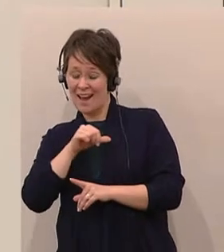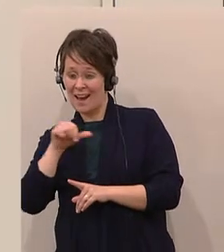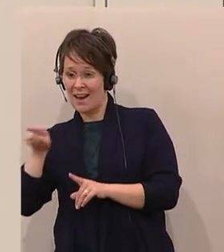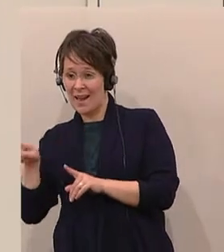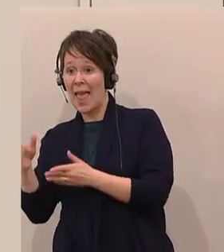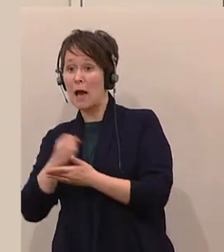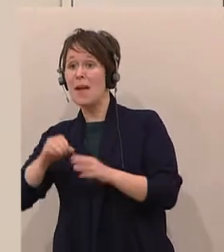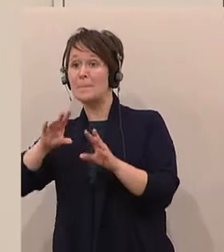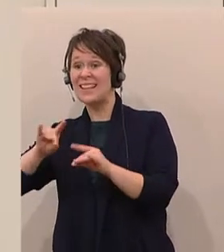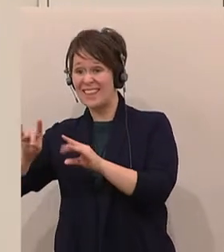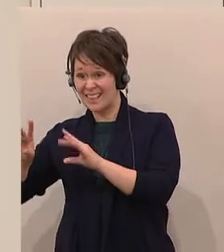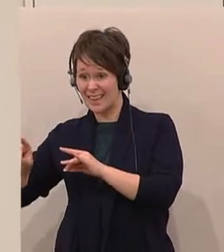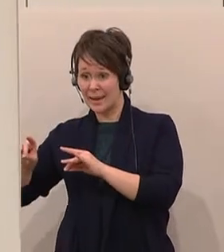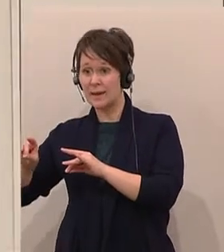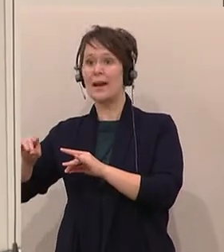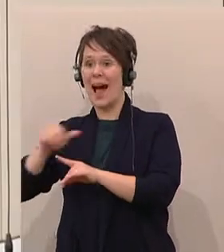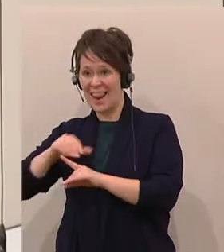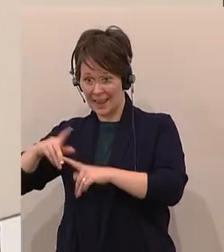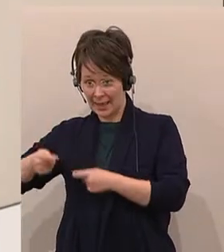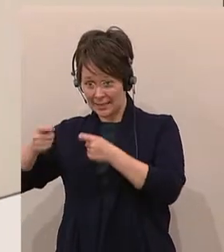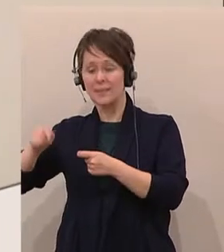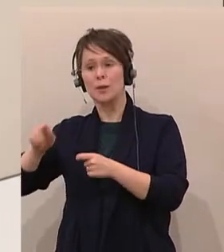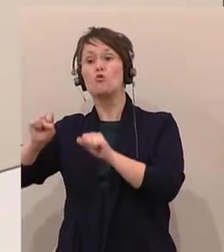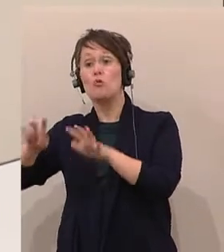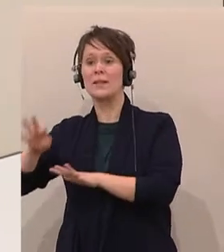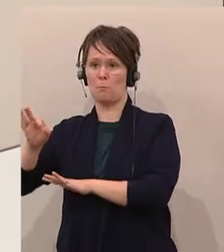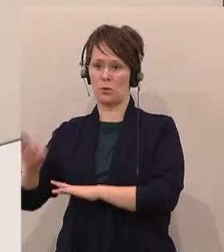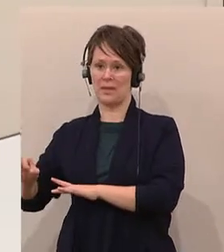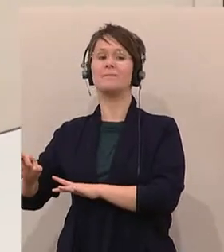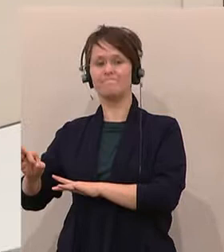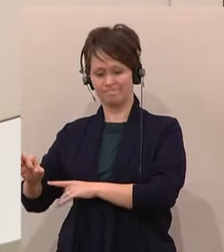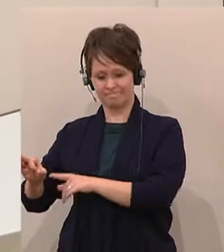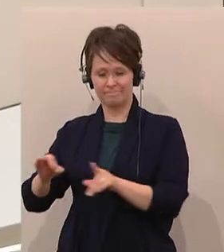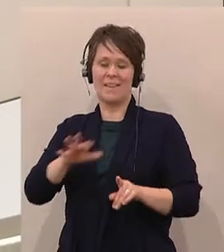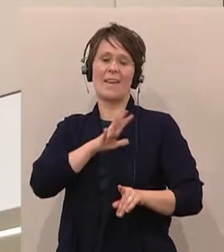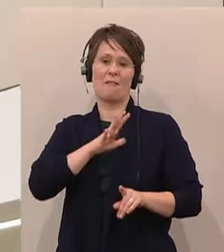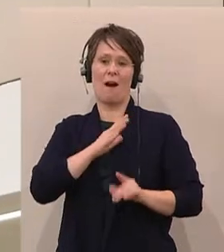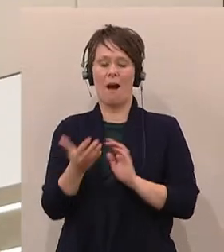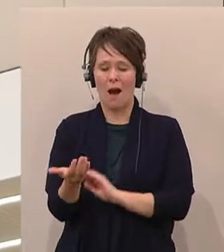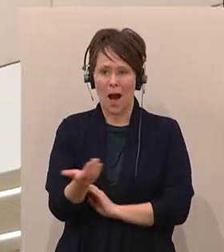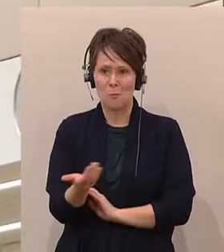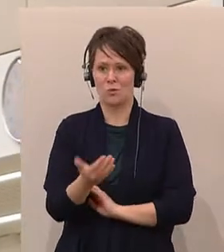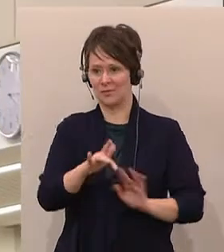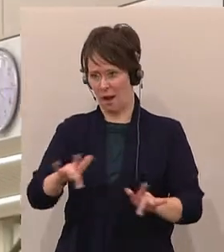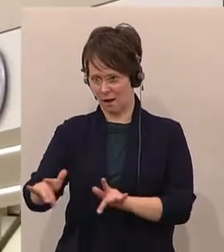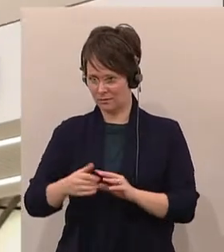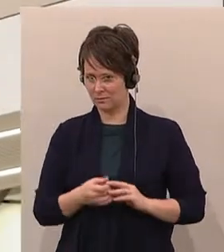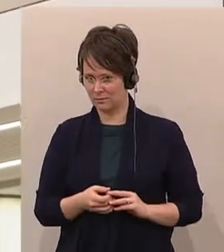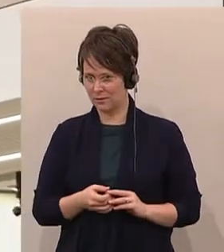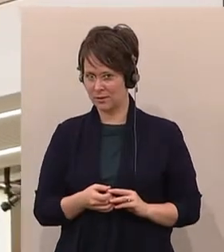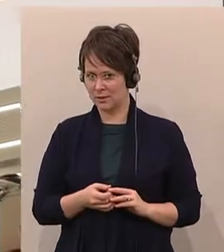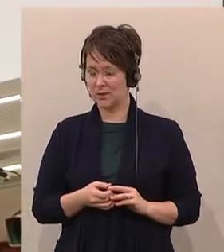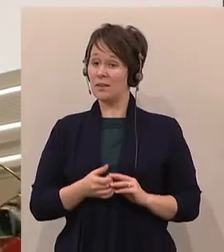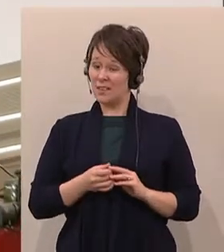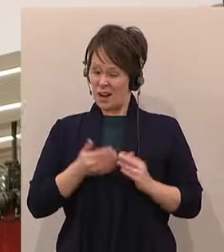armutsgefährdet. Und das ist ein Prozentsatz, der deutlich drüber liegt über den